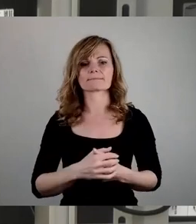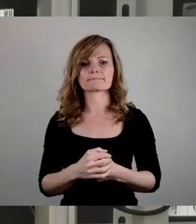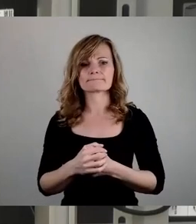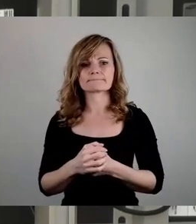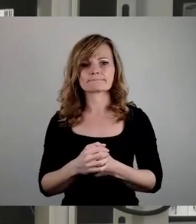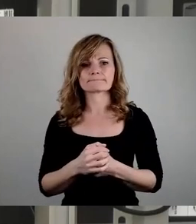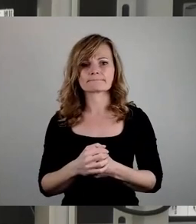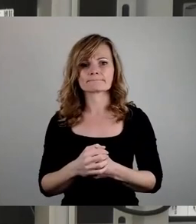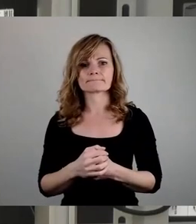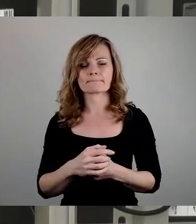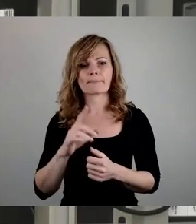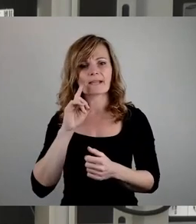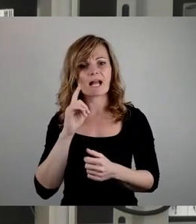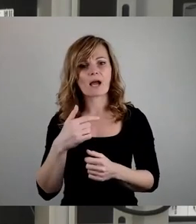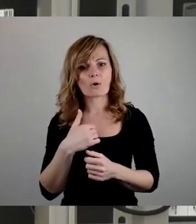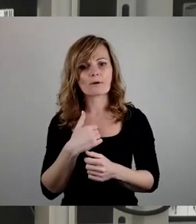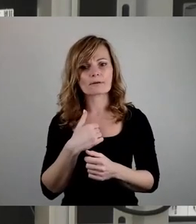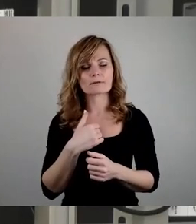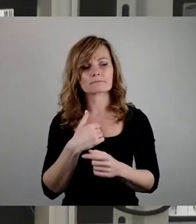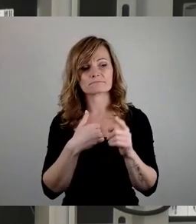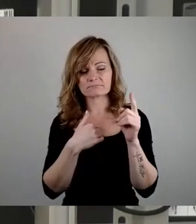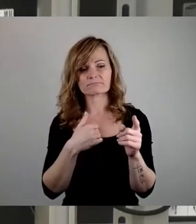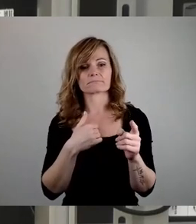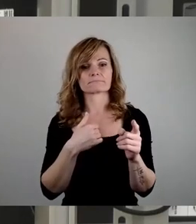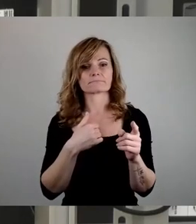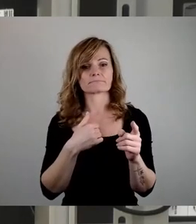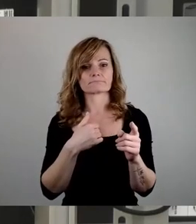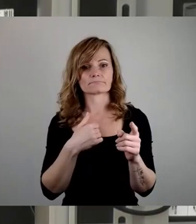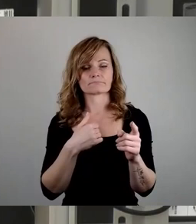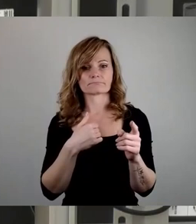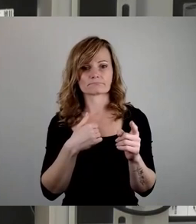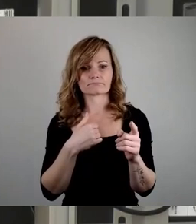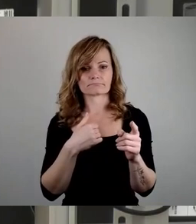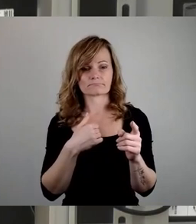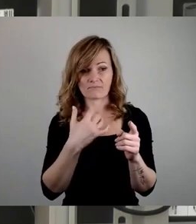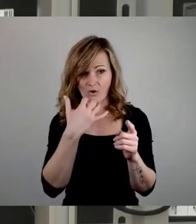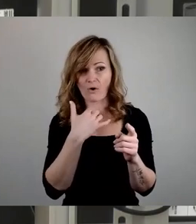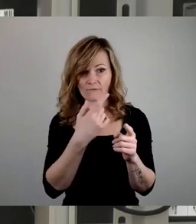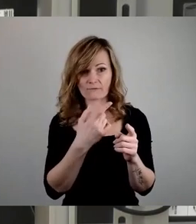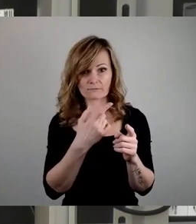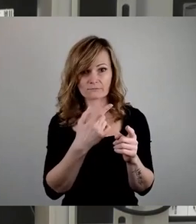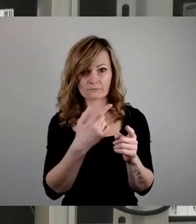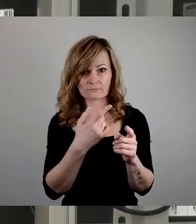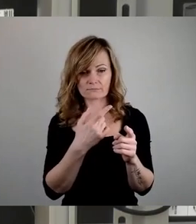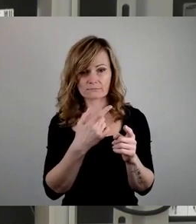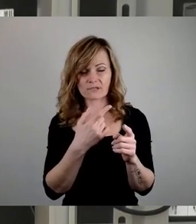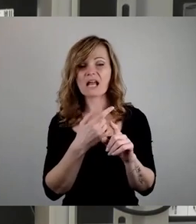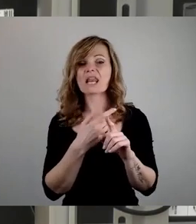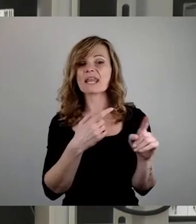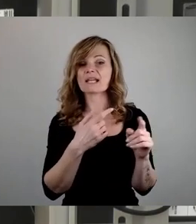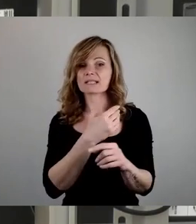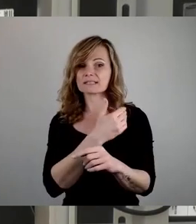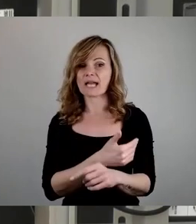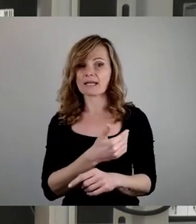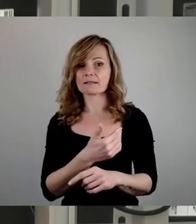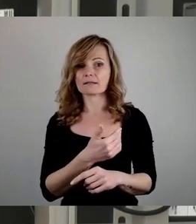Ich glaube sogar, dass Sie mittlerweile darauf hoffen, dass die linke Seite des Rates Ihnen immer